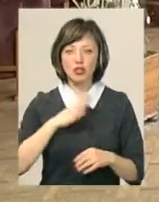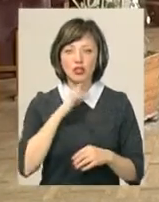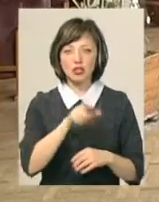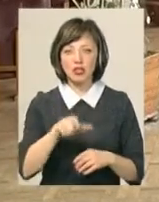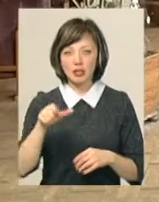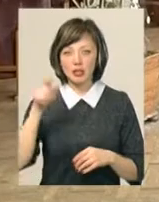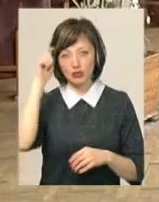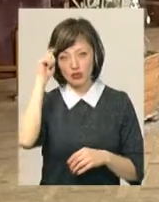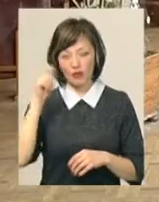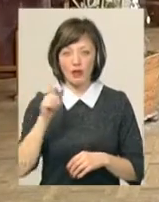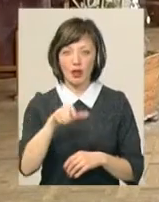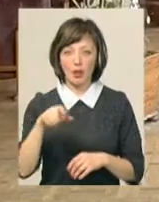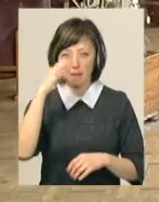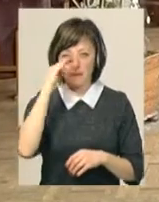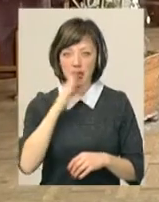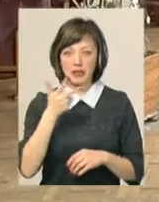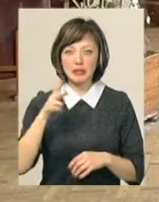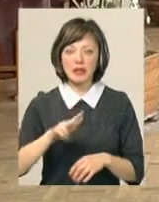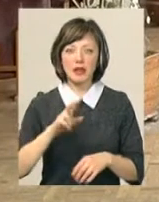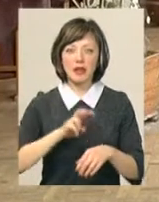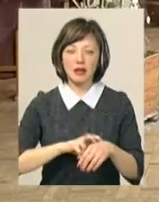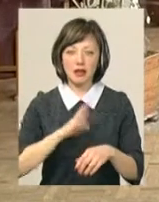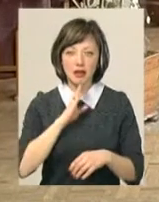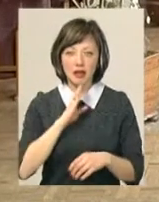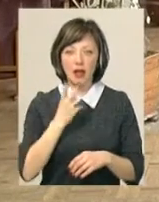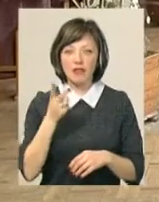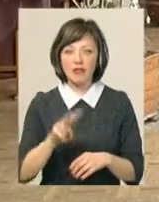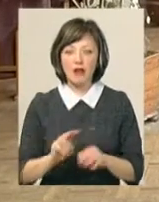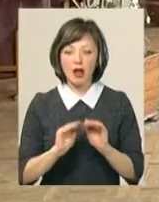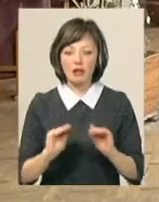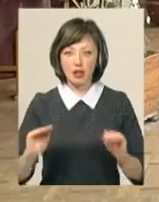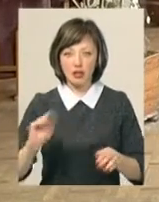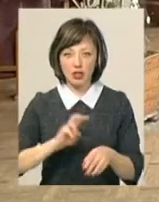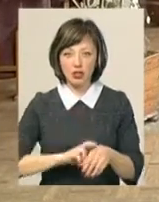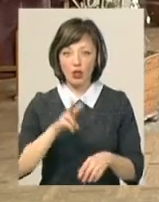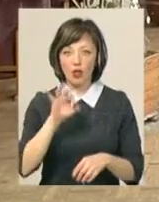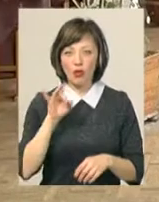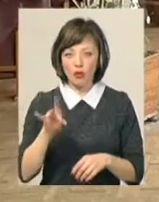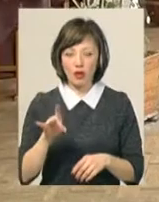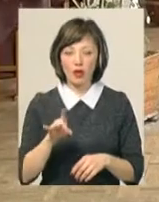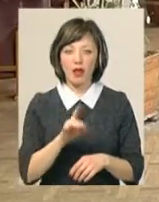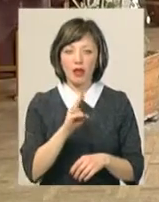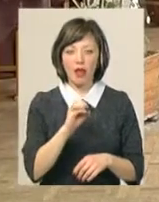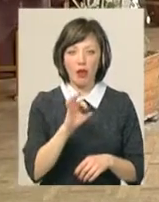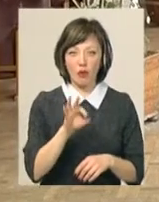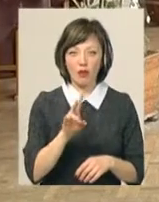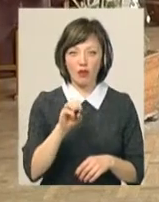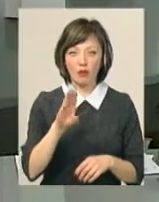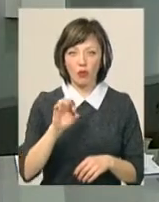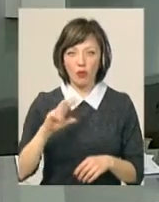чоловіки, батьки. Три гінеколога міста, два педіатра, отолеринголог, неонентолог і хірург.